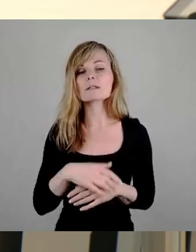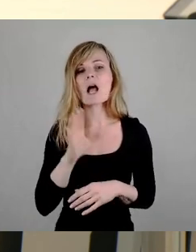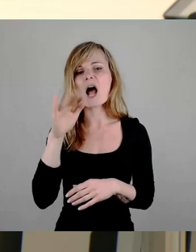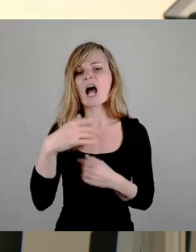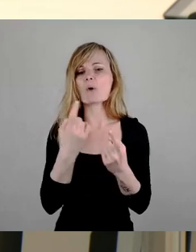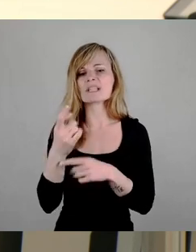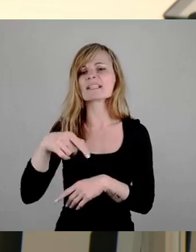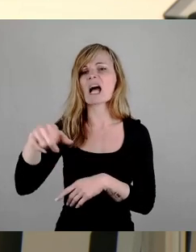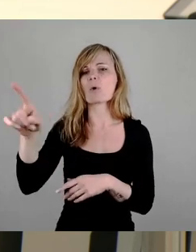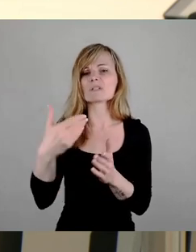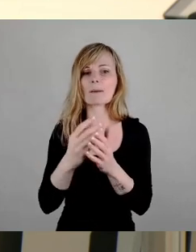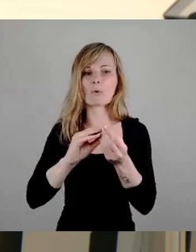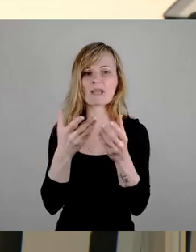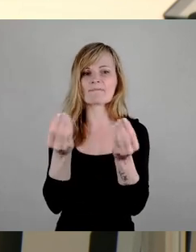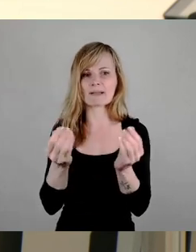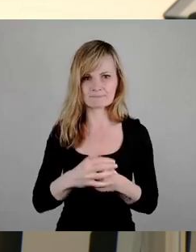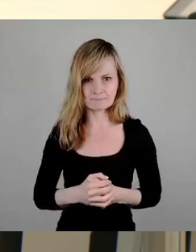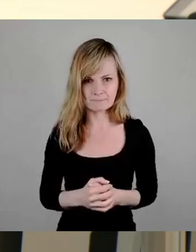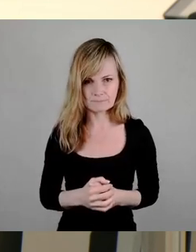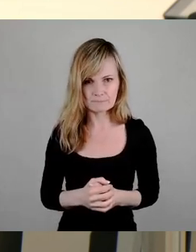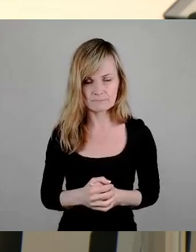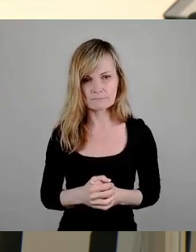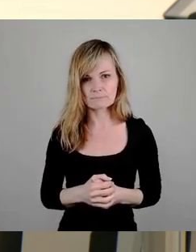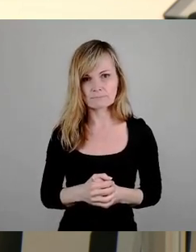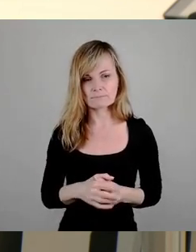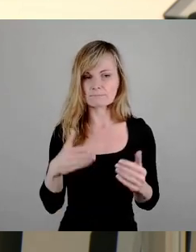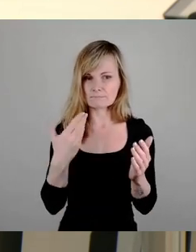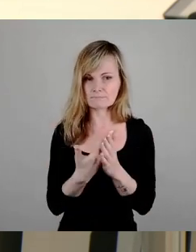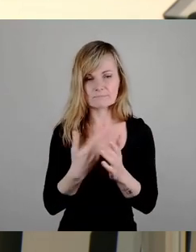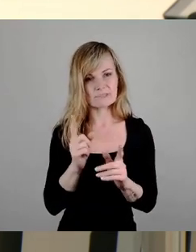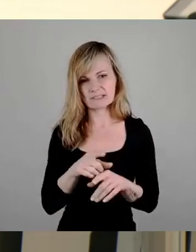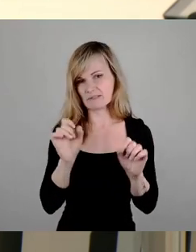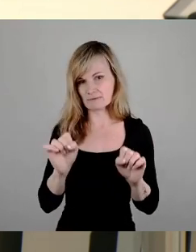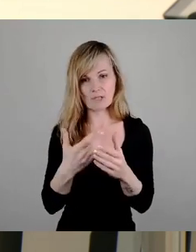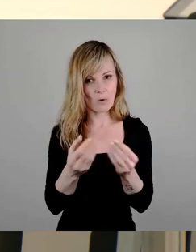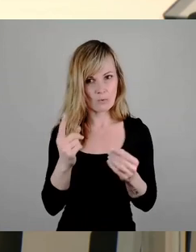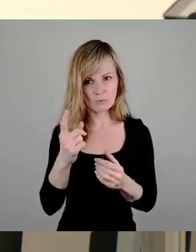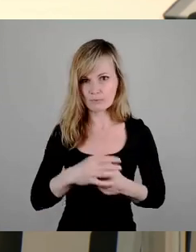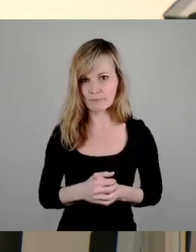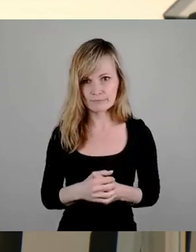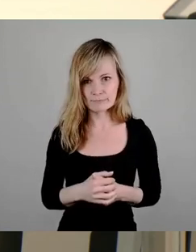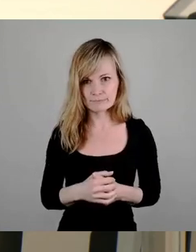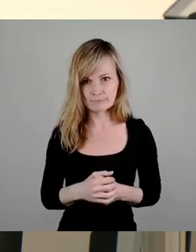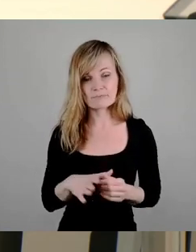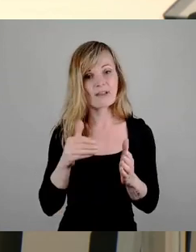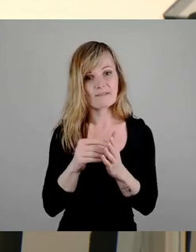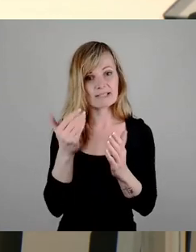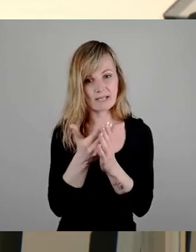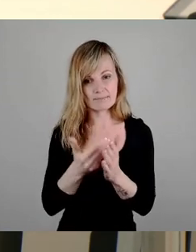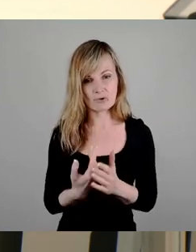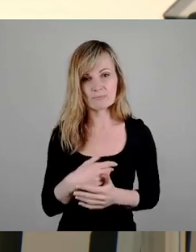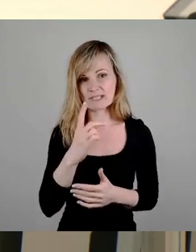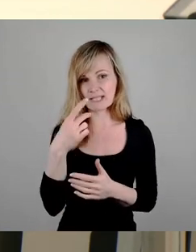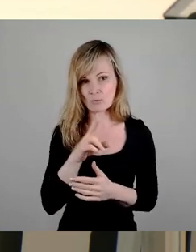raus und alle Probleme sind gelöst. Das kann doch nur wirklich nicht die Lösung sein. Und ich meine, ein weiteres Beispiel dafür, dass die CDU in